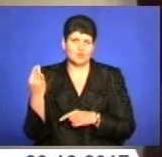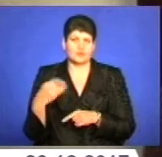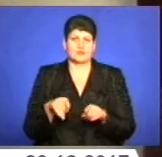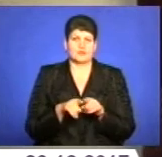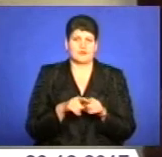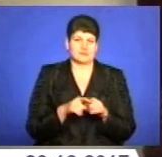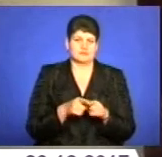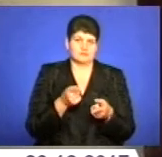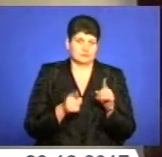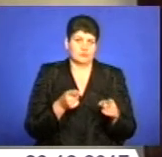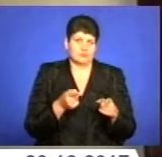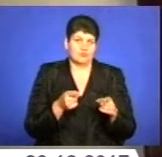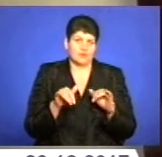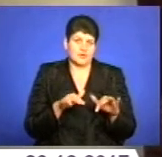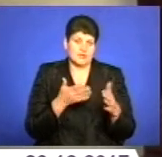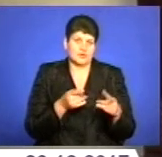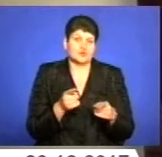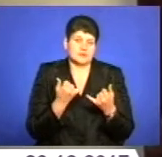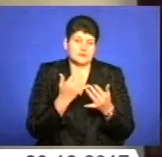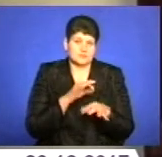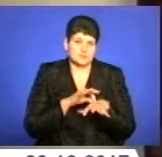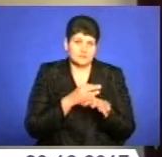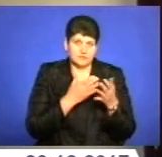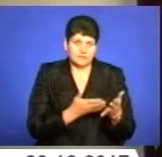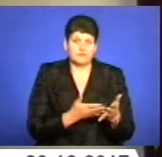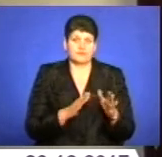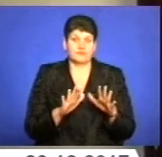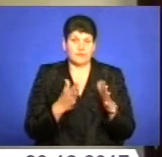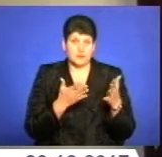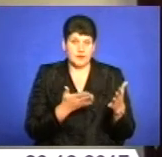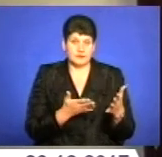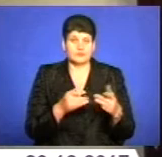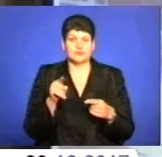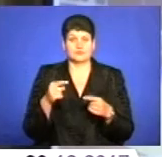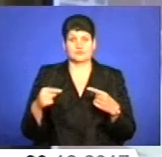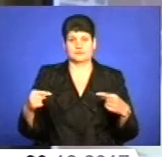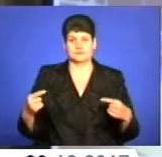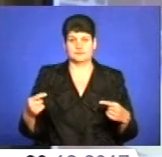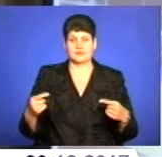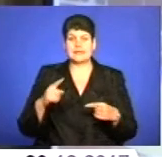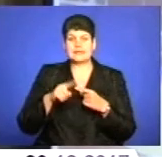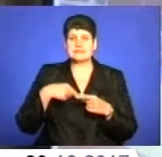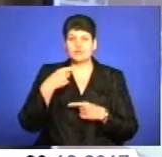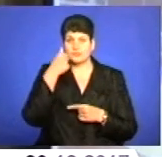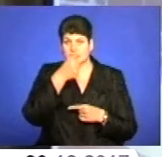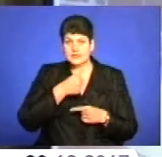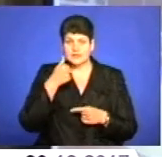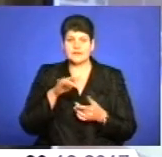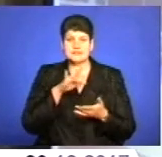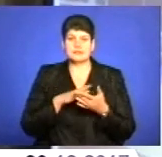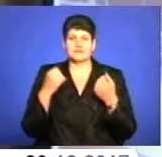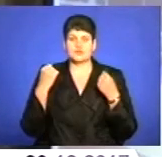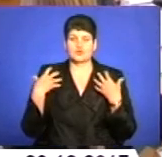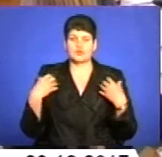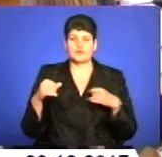подієво, суто, по тому, що відбувається в даний момент в тому чи іншому виді. Наступного року Центр фізичного здоров'я